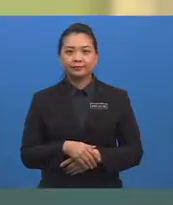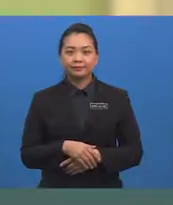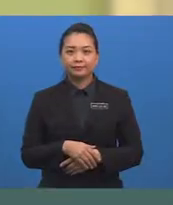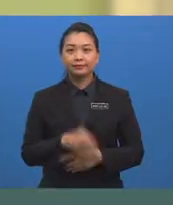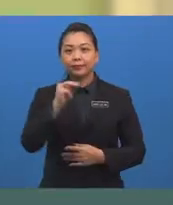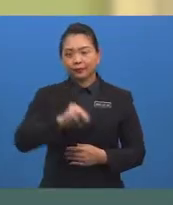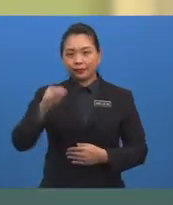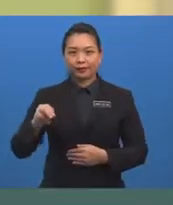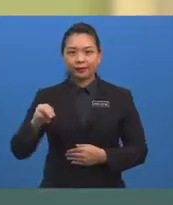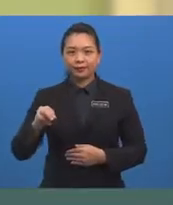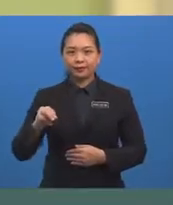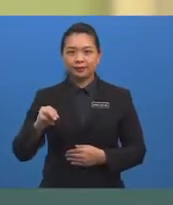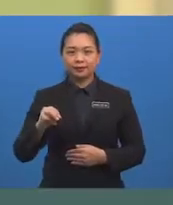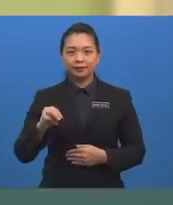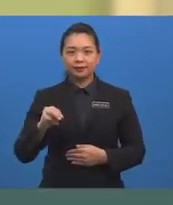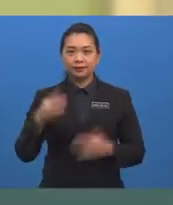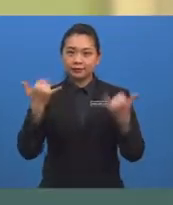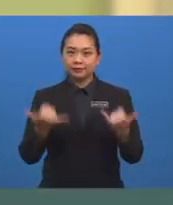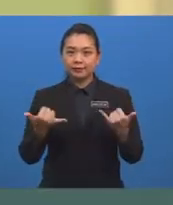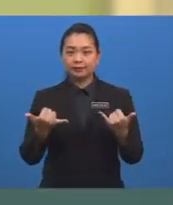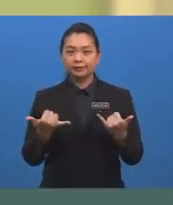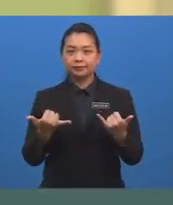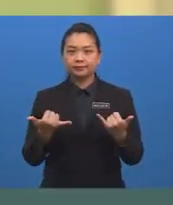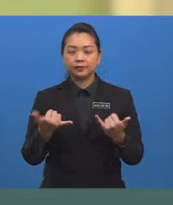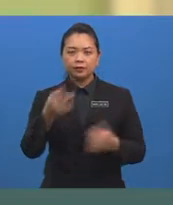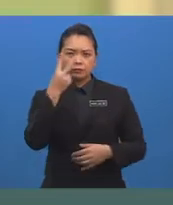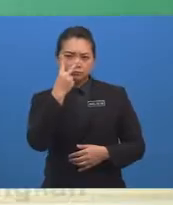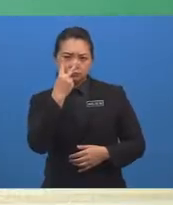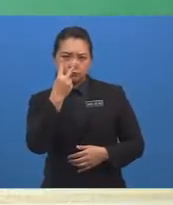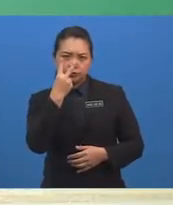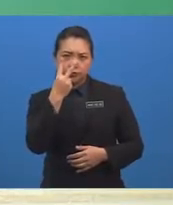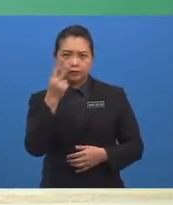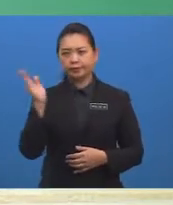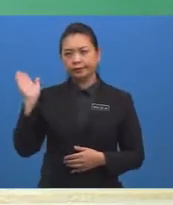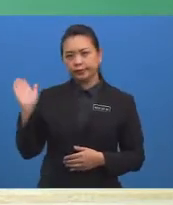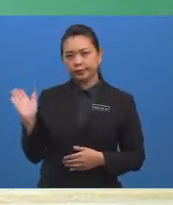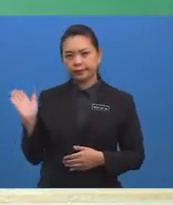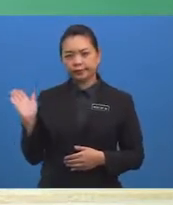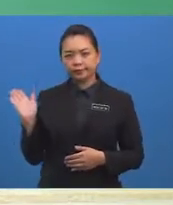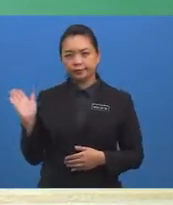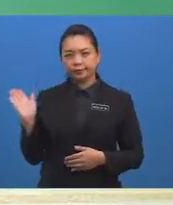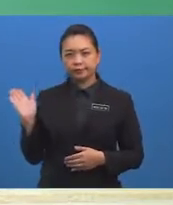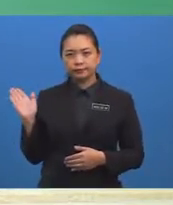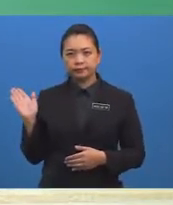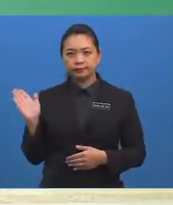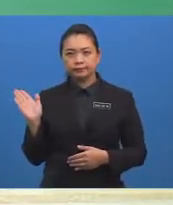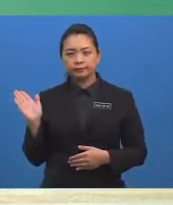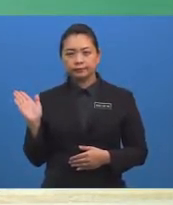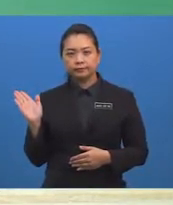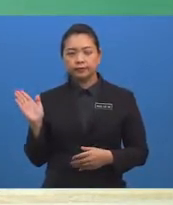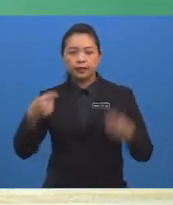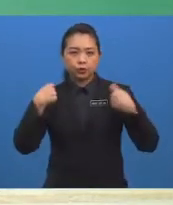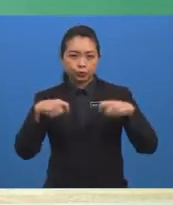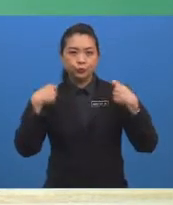Murid-murid, seterusnya Perhatikan situasi yang diberikan dan